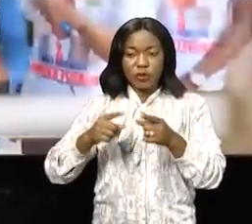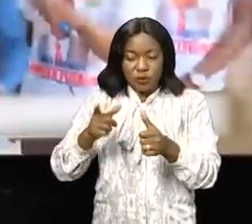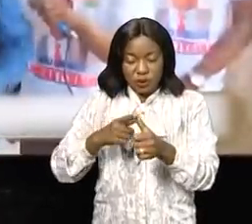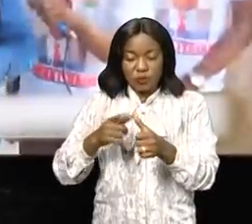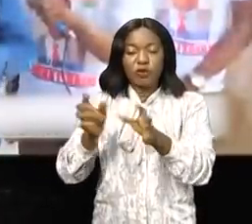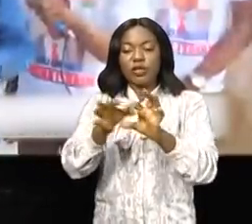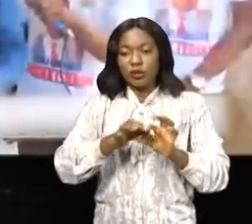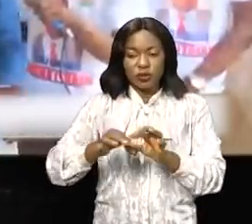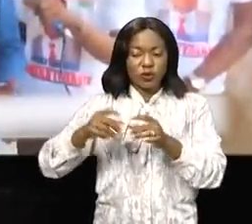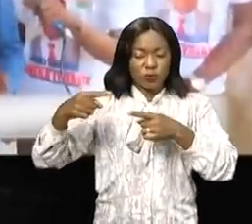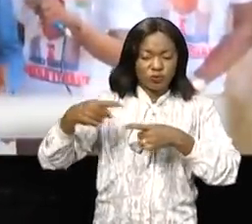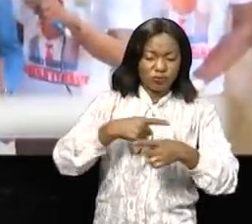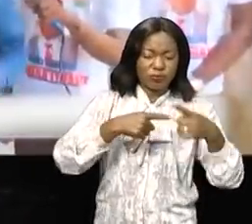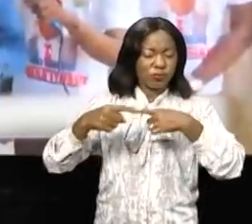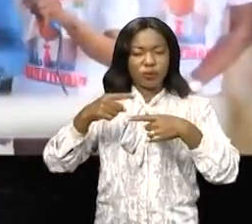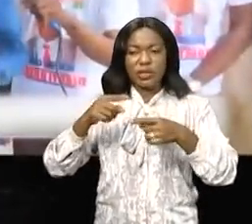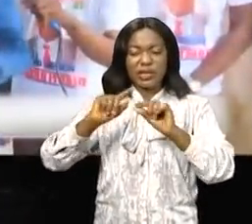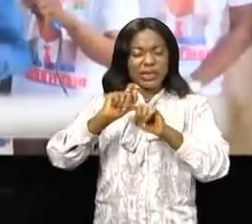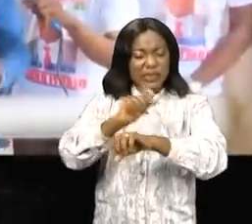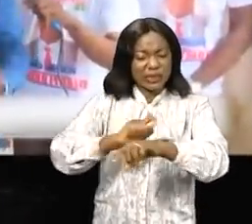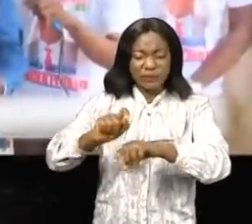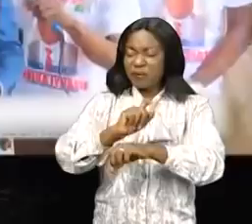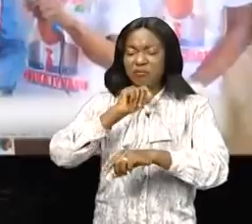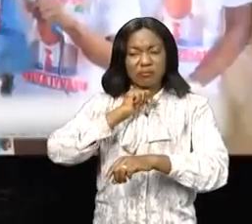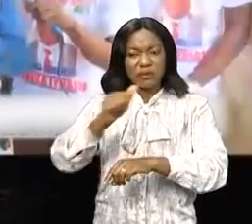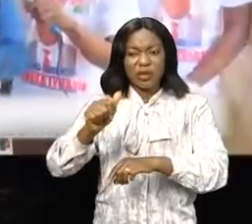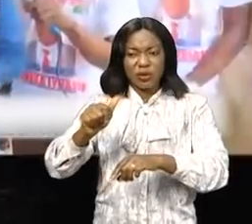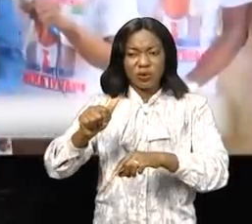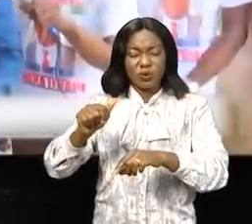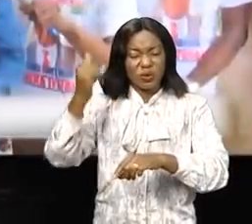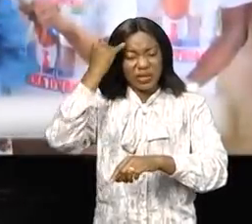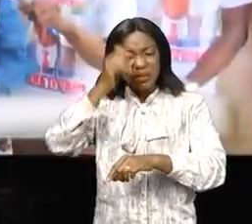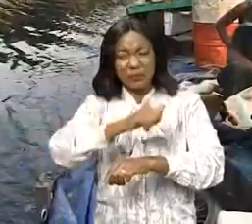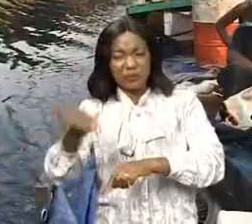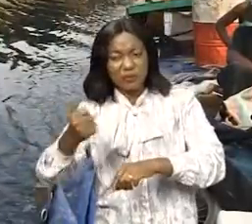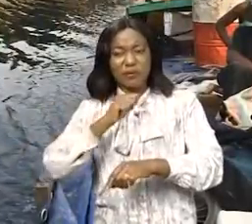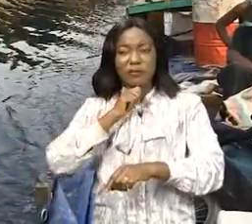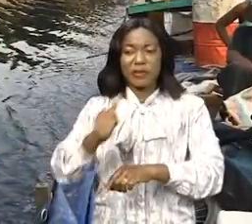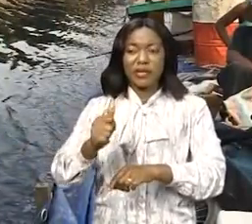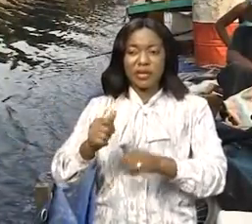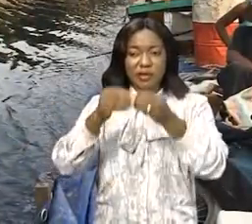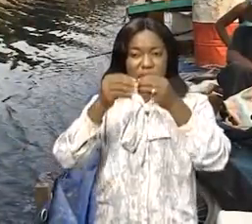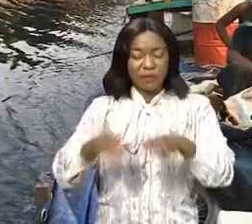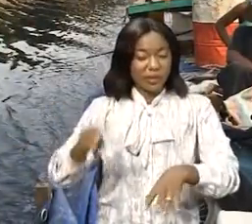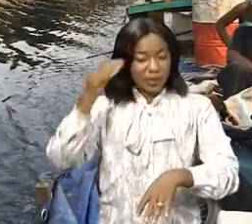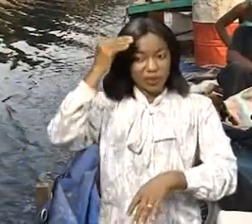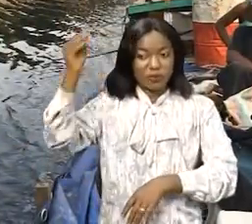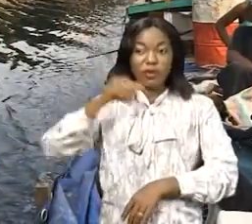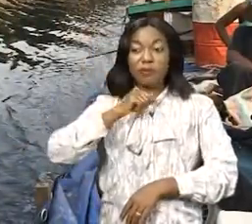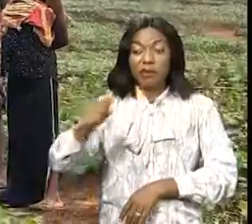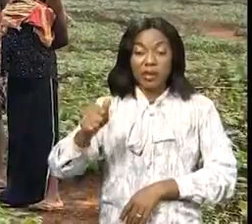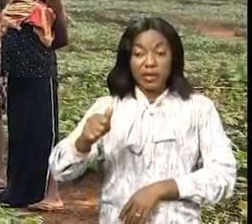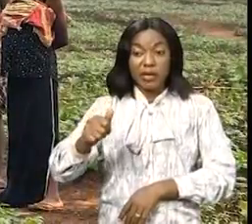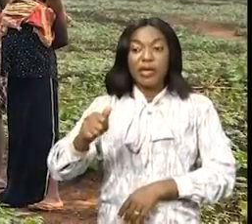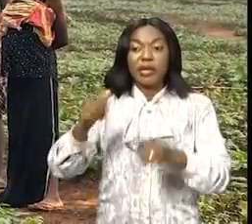Évitons des guerres tribales. Évitons des contradictions inétiles. Sans perdre espoir, les ressortissants